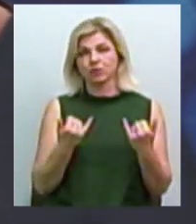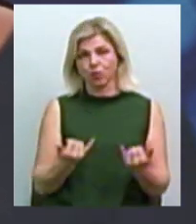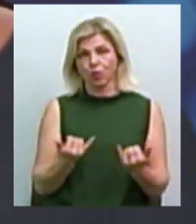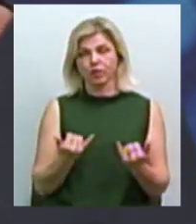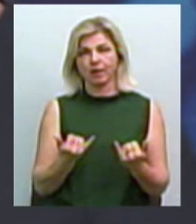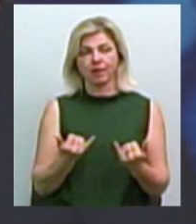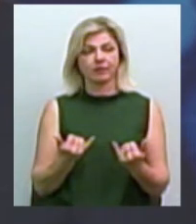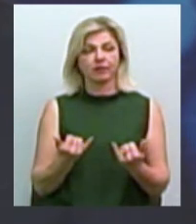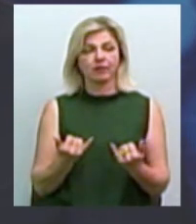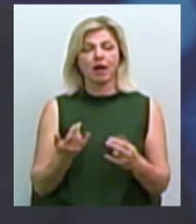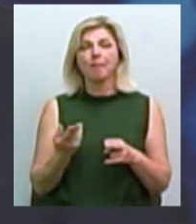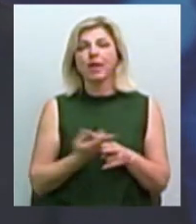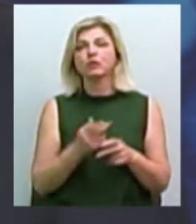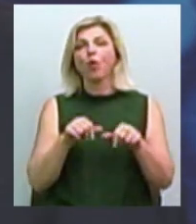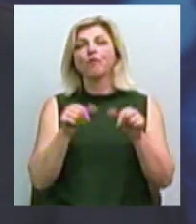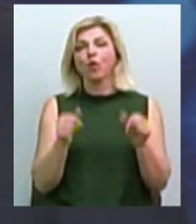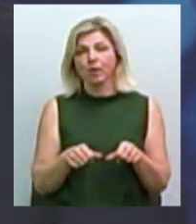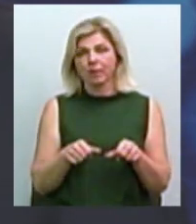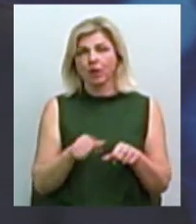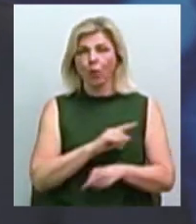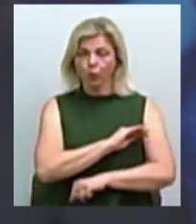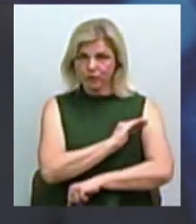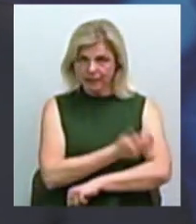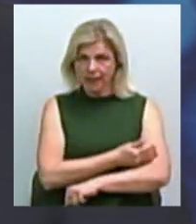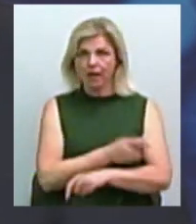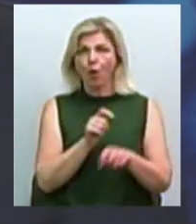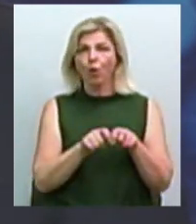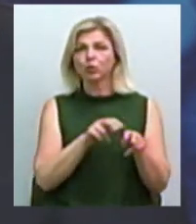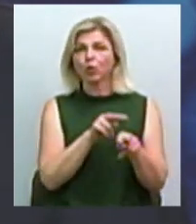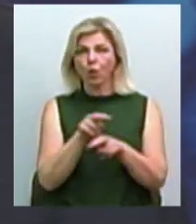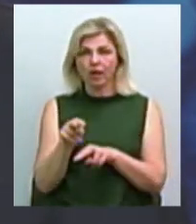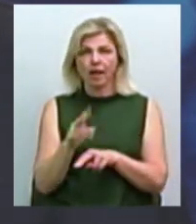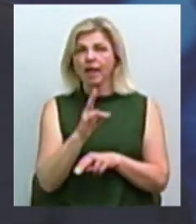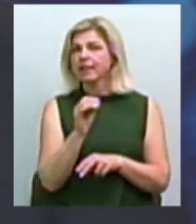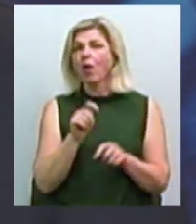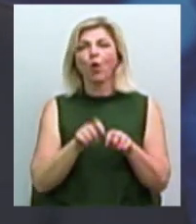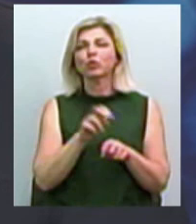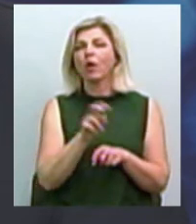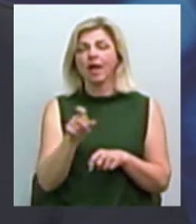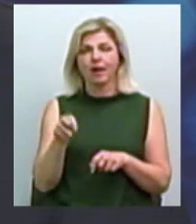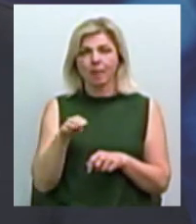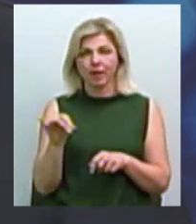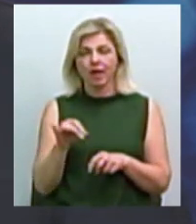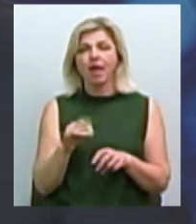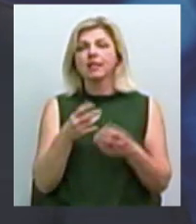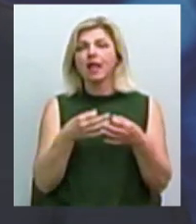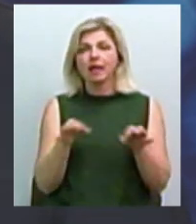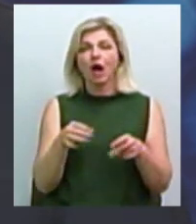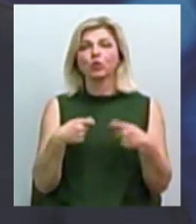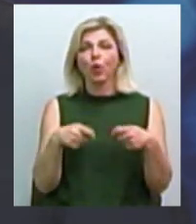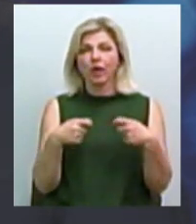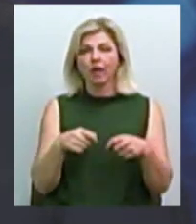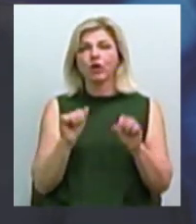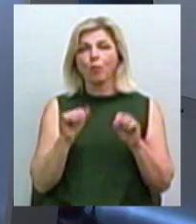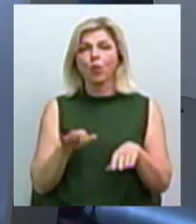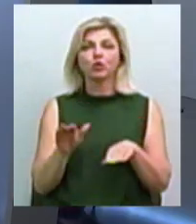без оформлення... Пісилення контролю за контролерами, які контролюють? Ні, не за контролерами. Нелегальну торгівлю можуть прибирати